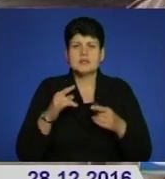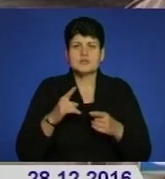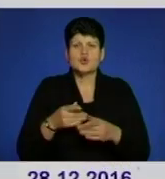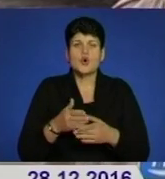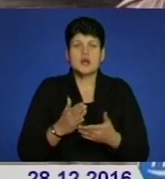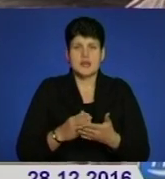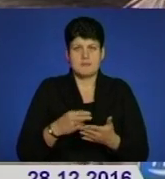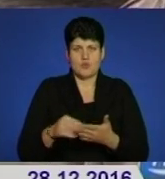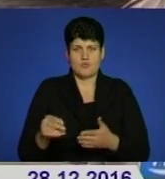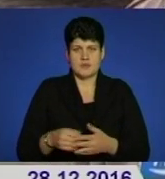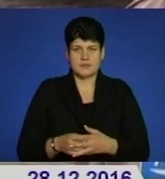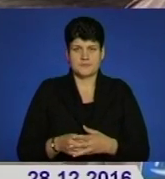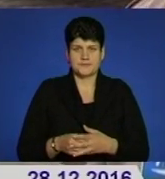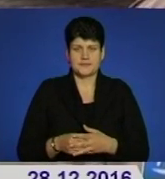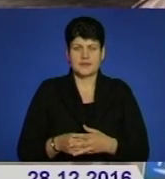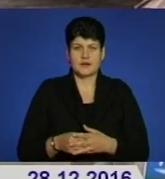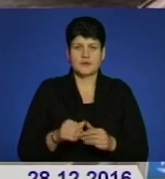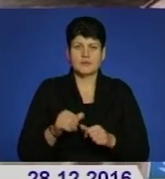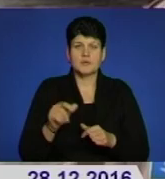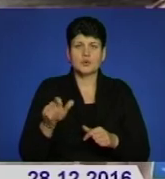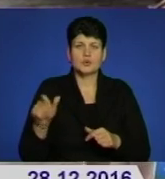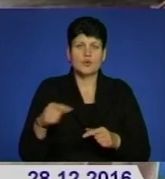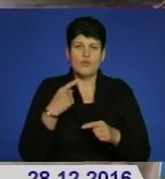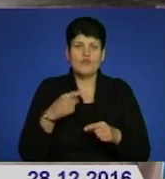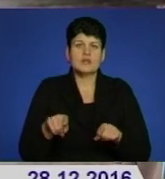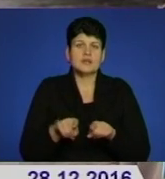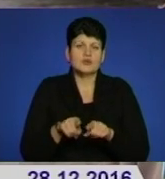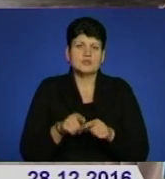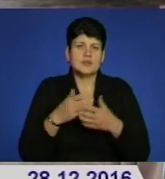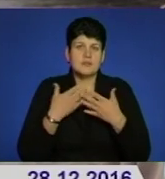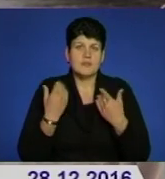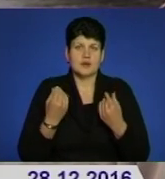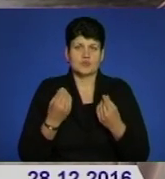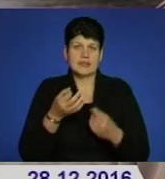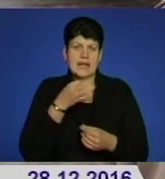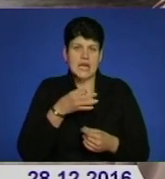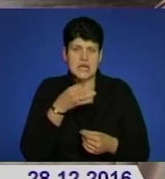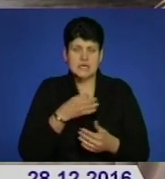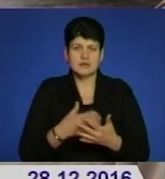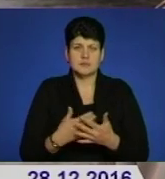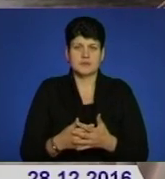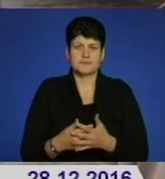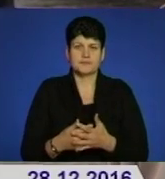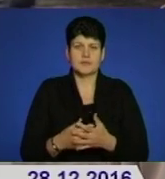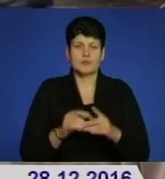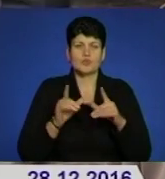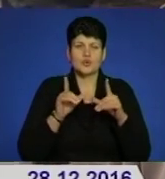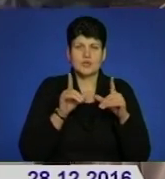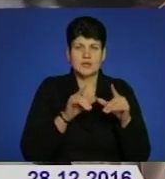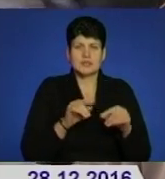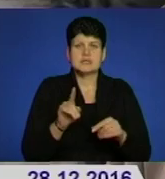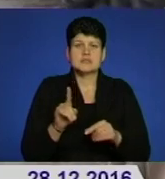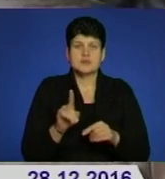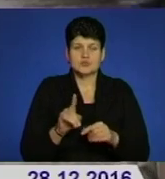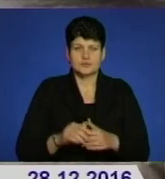хліба купити. Деякі люди, кажуть, також немає і на ліки, каже, і проїхати за що, бо,